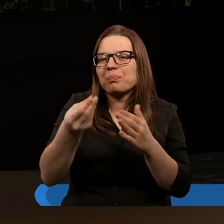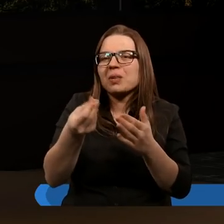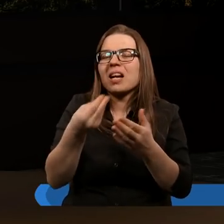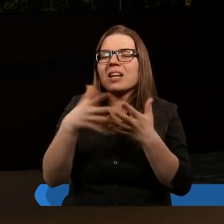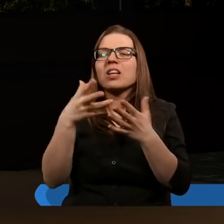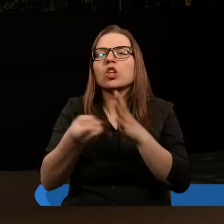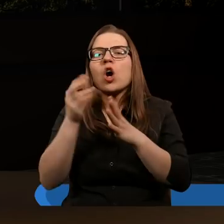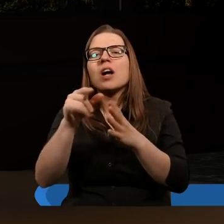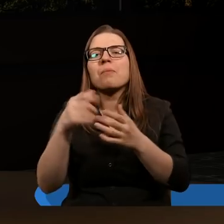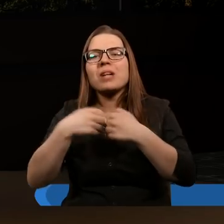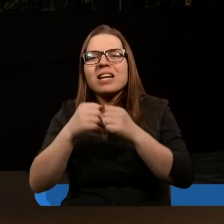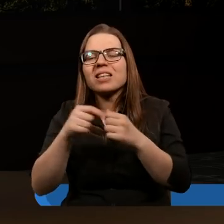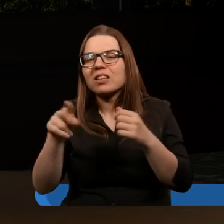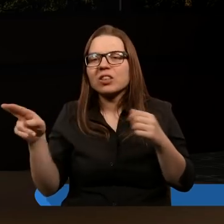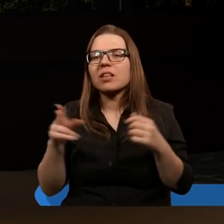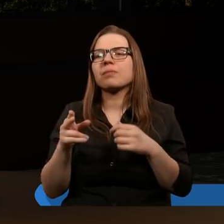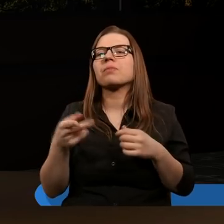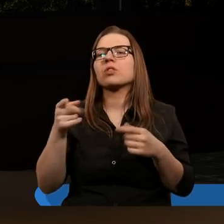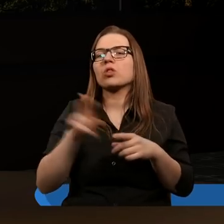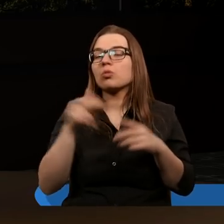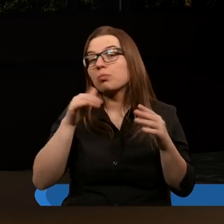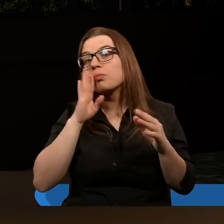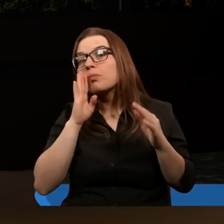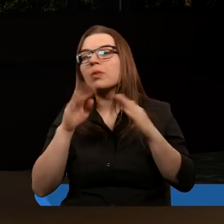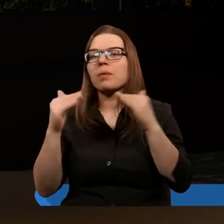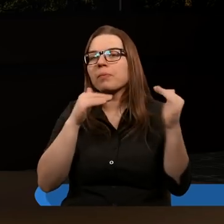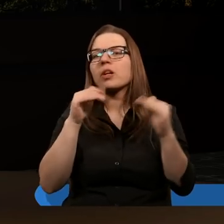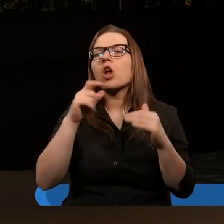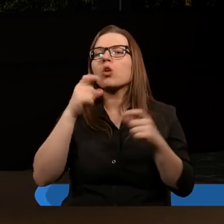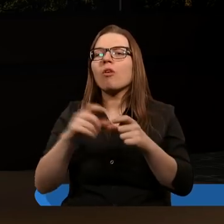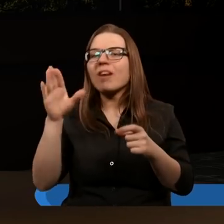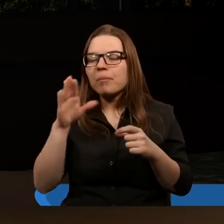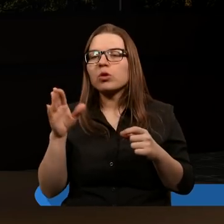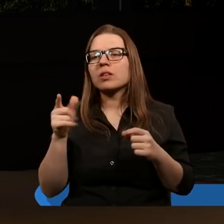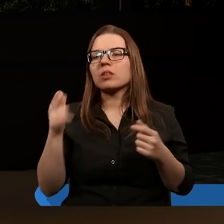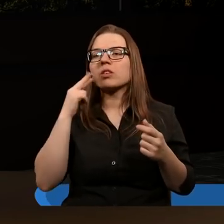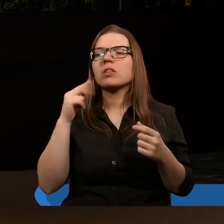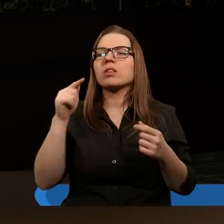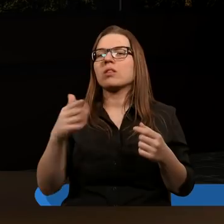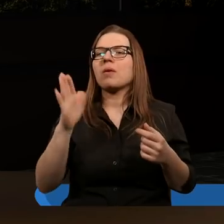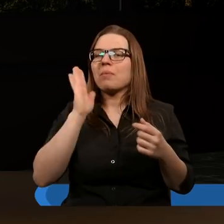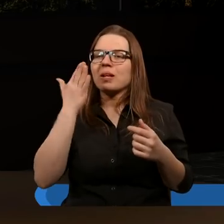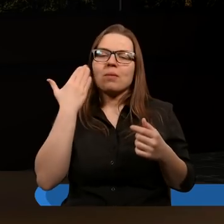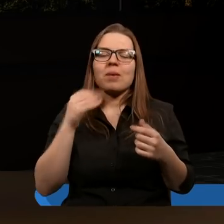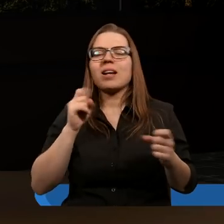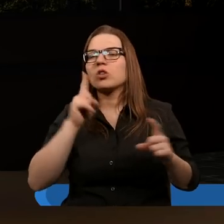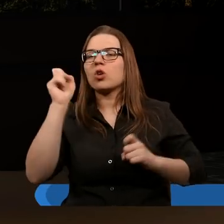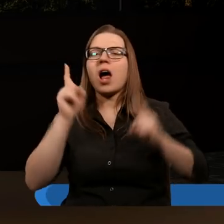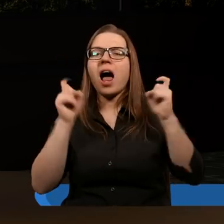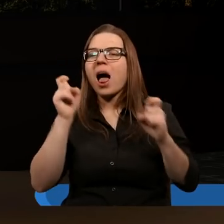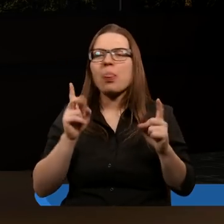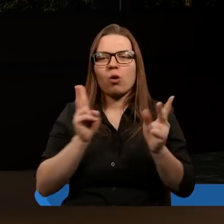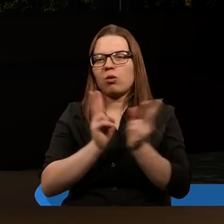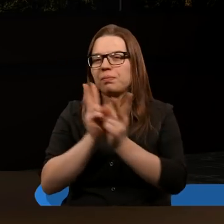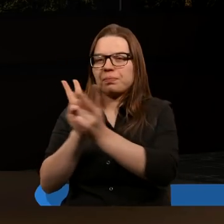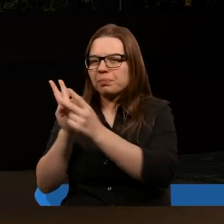które można zrozumieć jako Słowo Boże, jako prawdy Boże, to znaczy, że one będą bardzo rzadko spotykane.